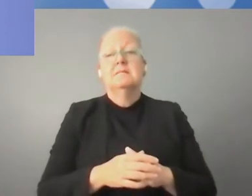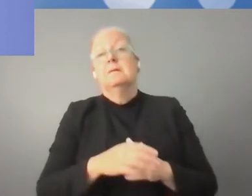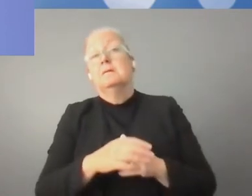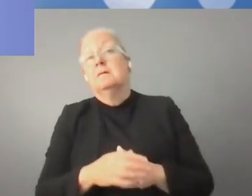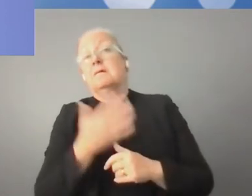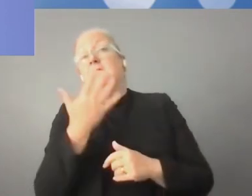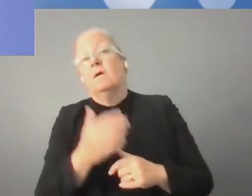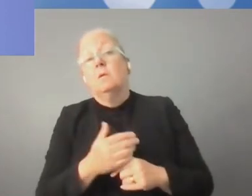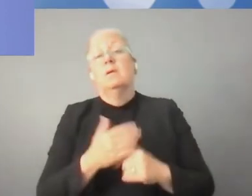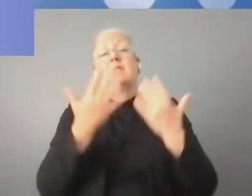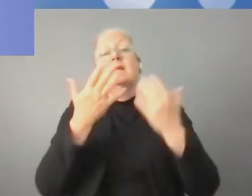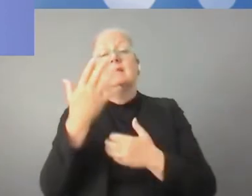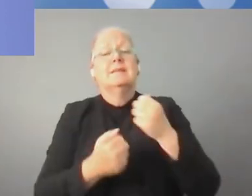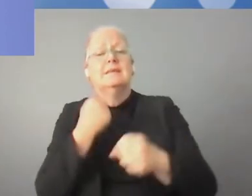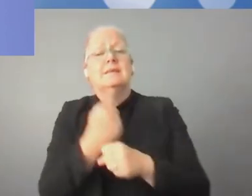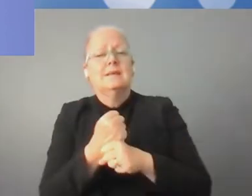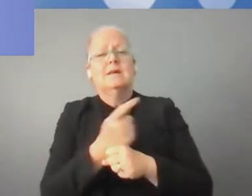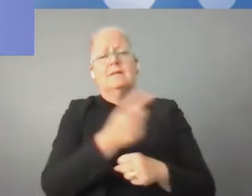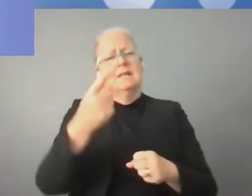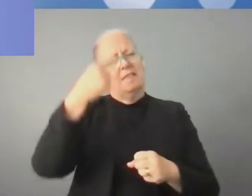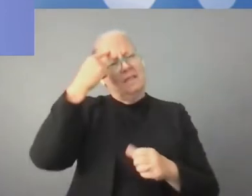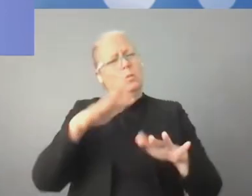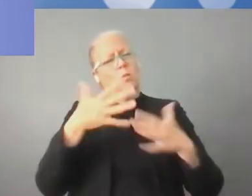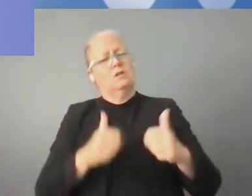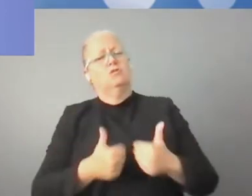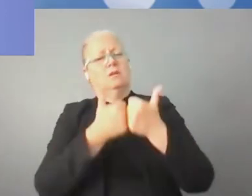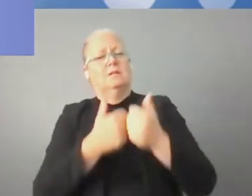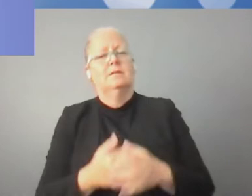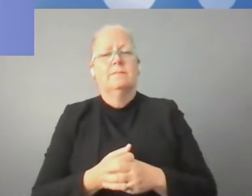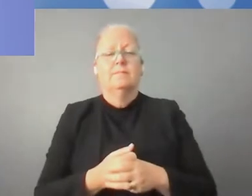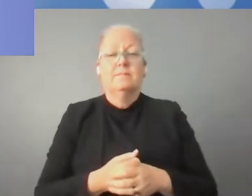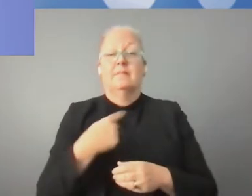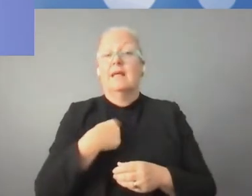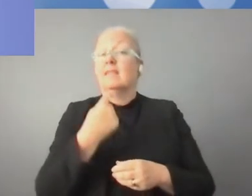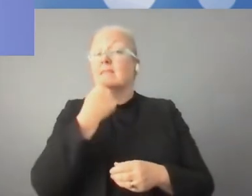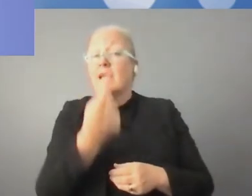udało się zrobić. Ludzie nie czekali, ale po prostu zabrali się do pracy.